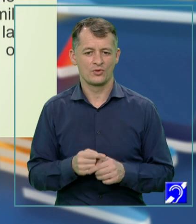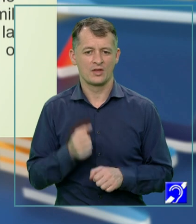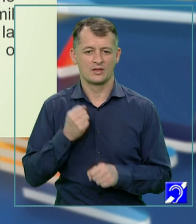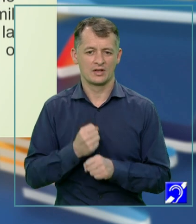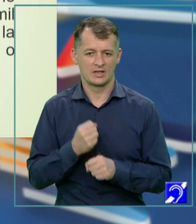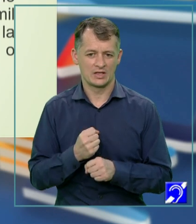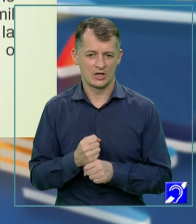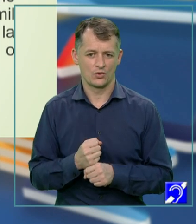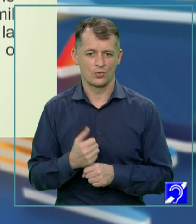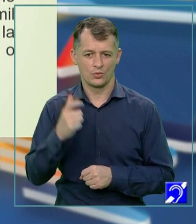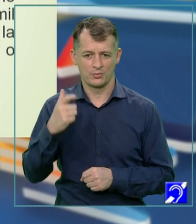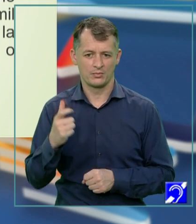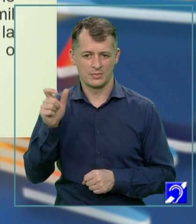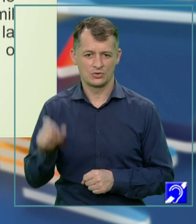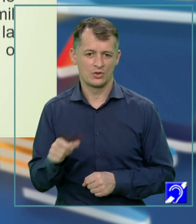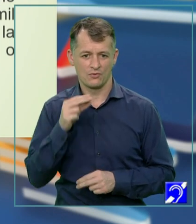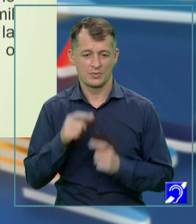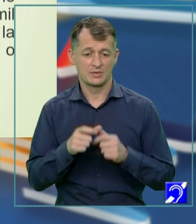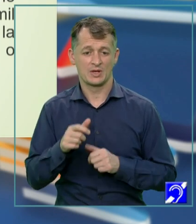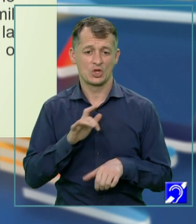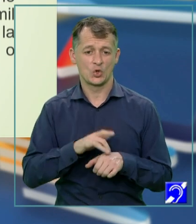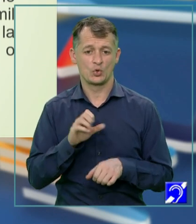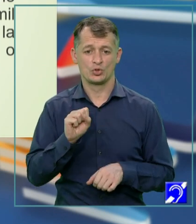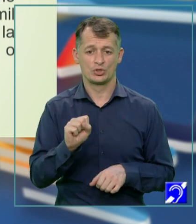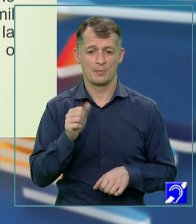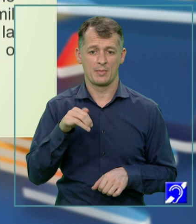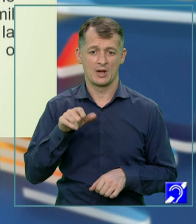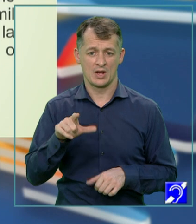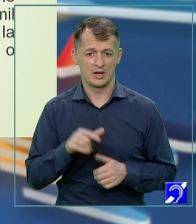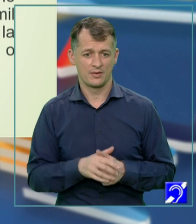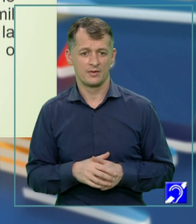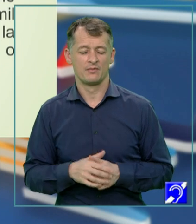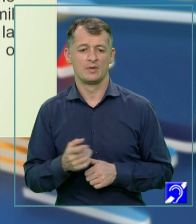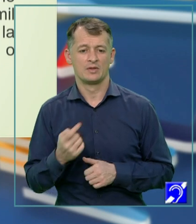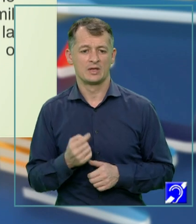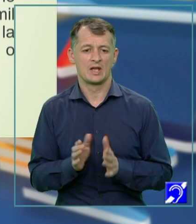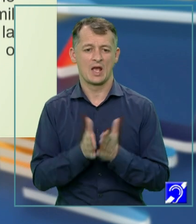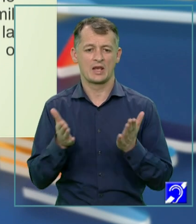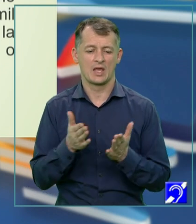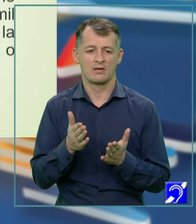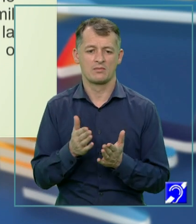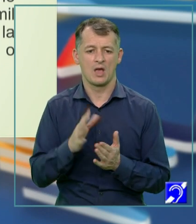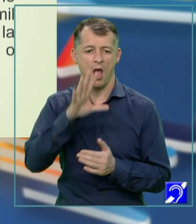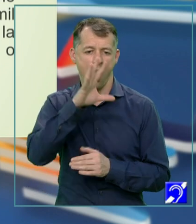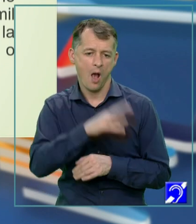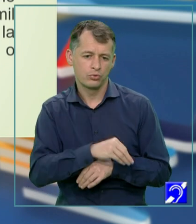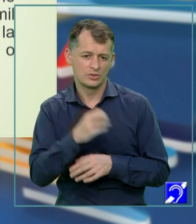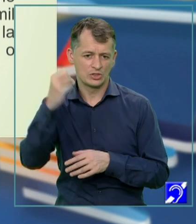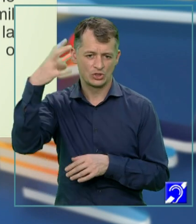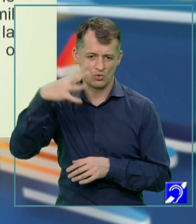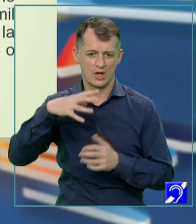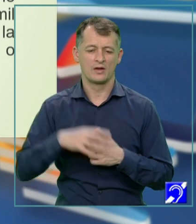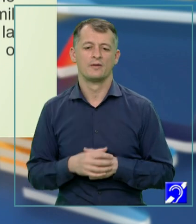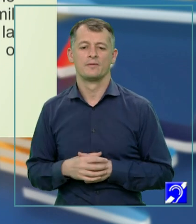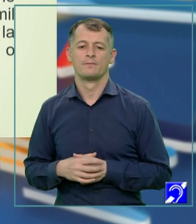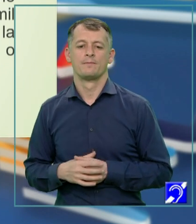personajul. Vorbește despre doctorul Smil și despre personajul Smil din drama Apus de Soare. Actorul Radu Beligan arată că